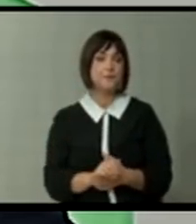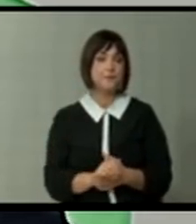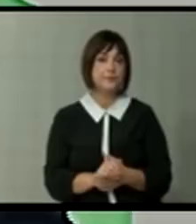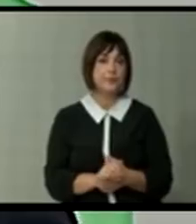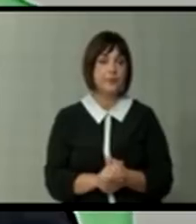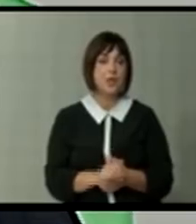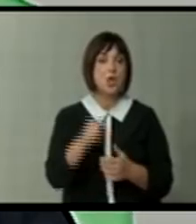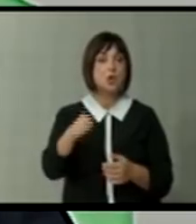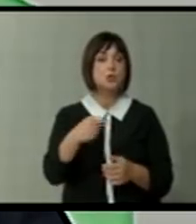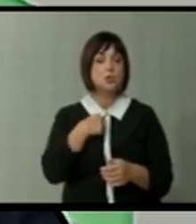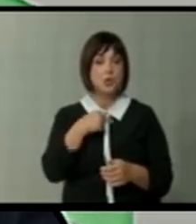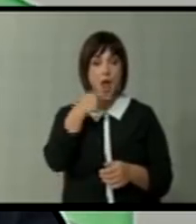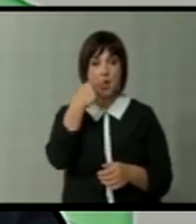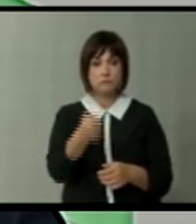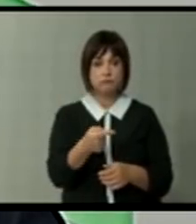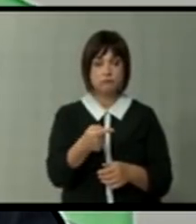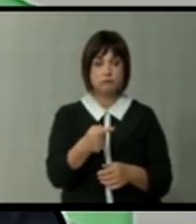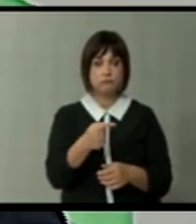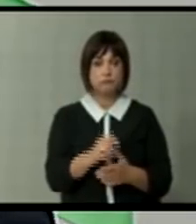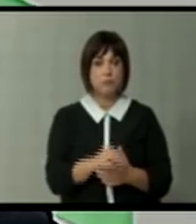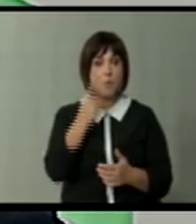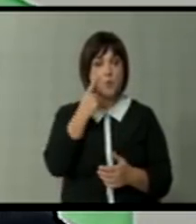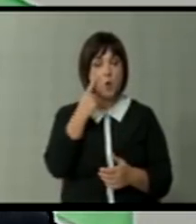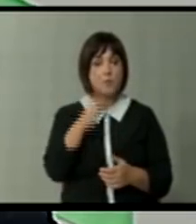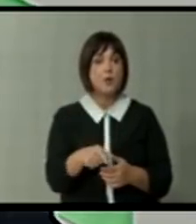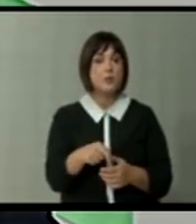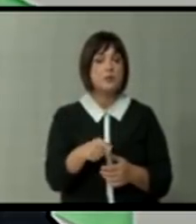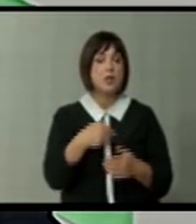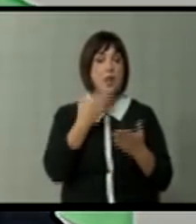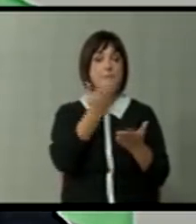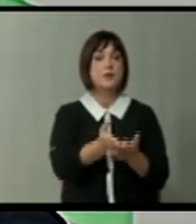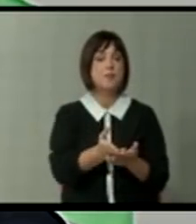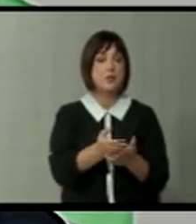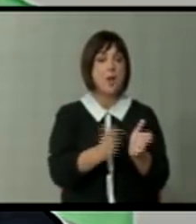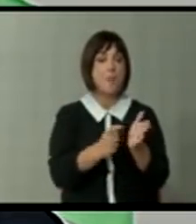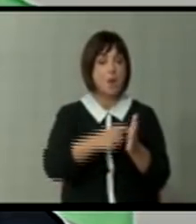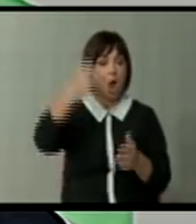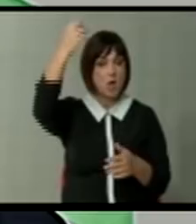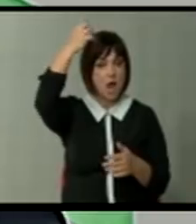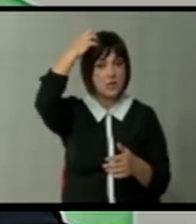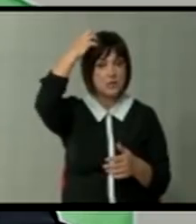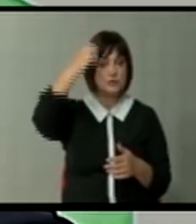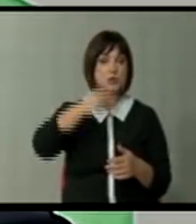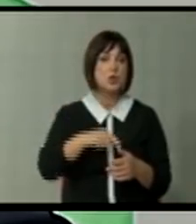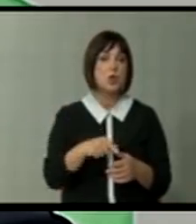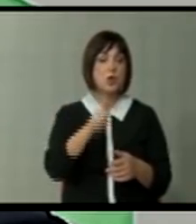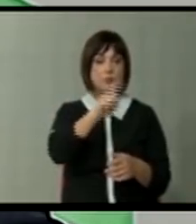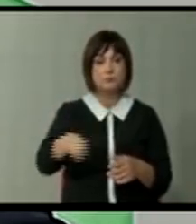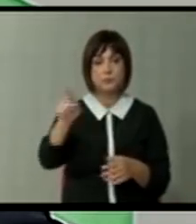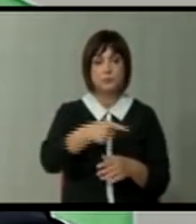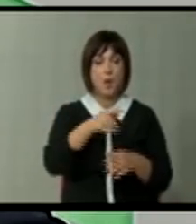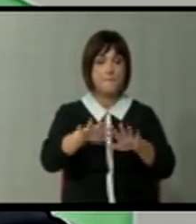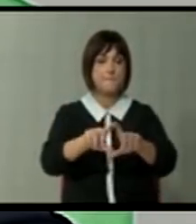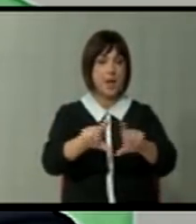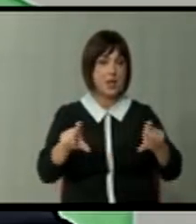И тој се дрзна да је предложи да побара од калицата да го сусцендира парламентот.